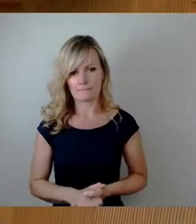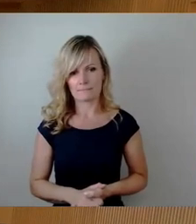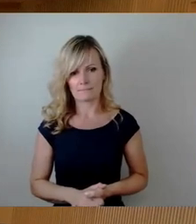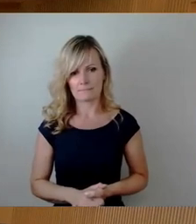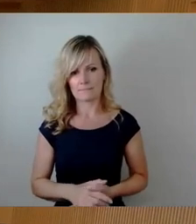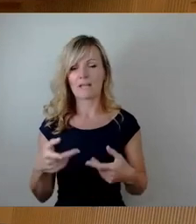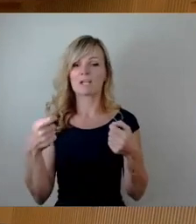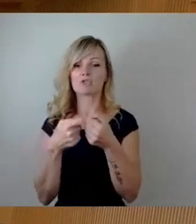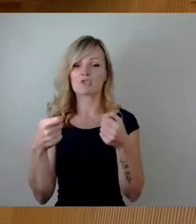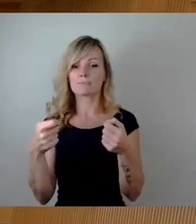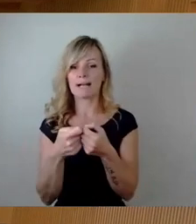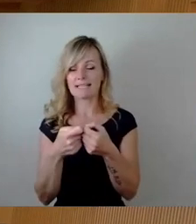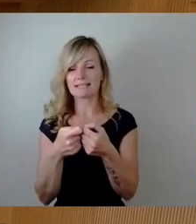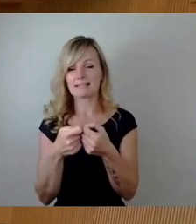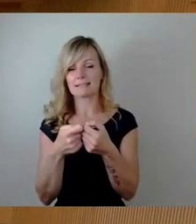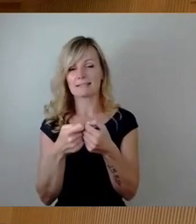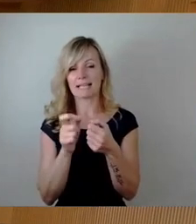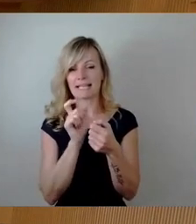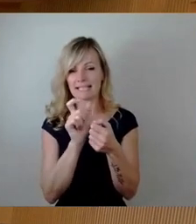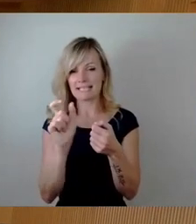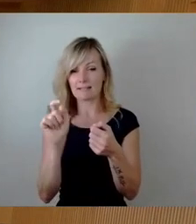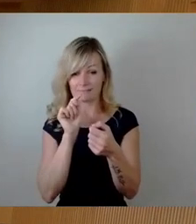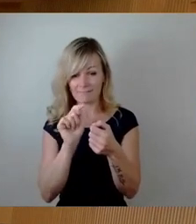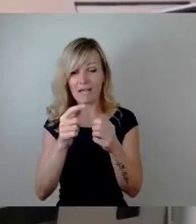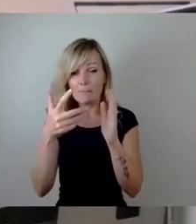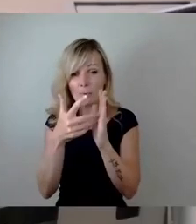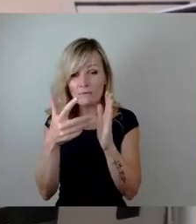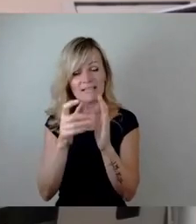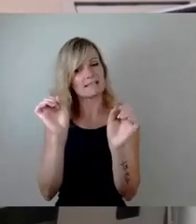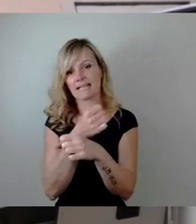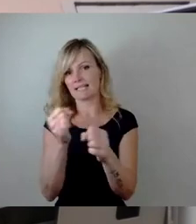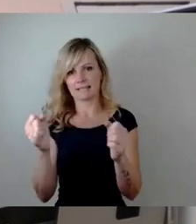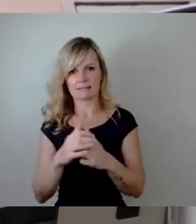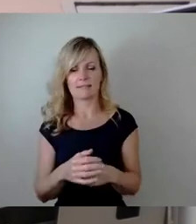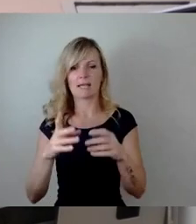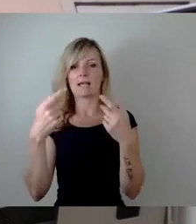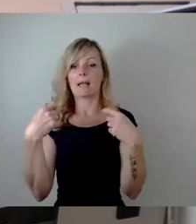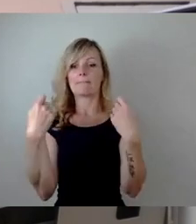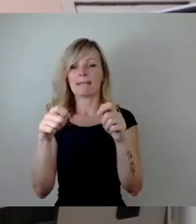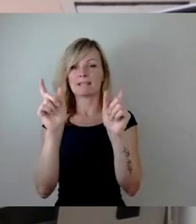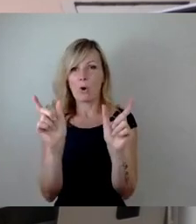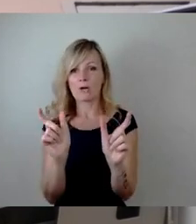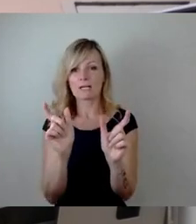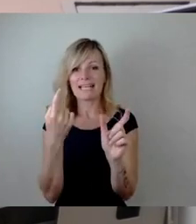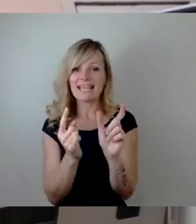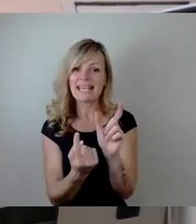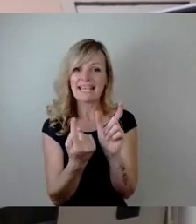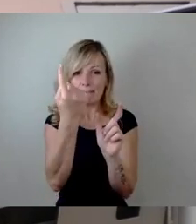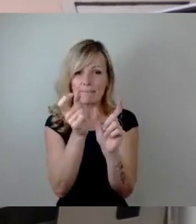Spannglieder kann man nicht prüfen. Spannglieder sind fest im Beton eingebunden, sie sind mit